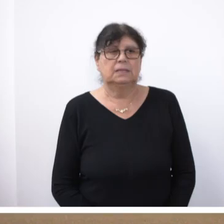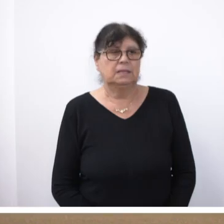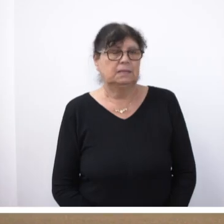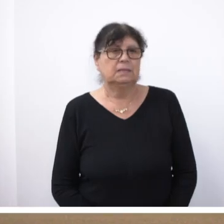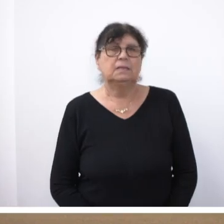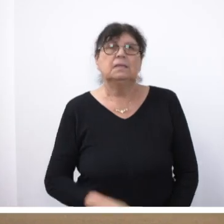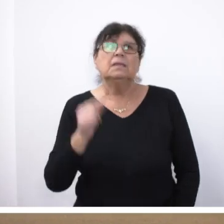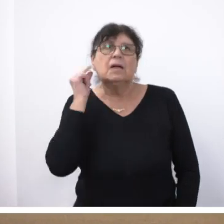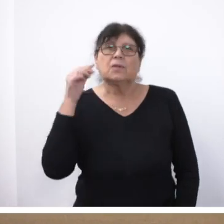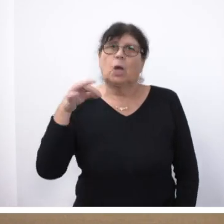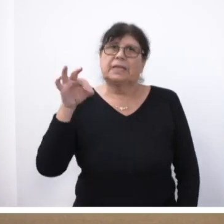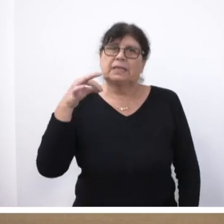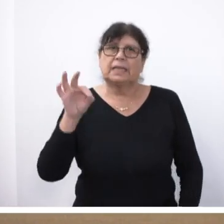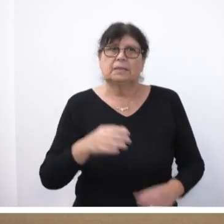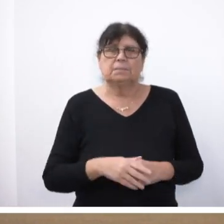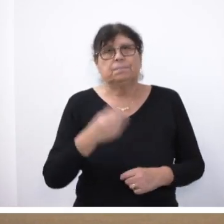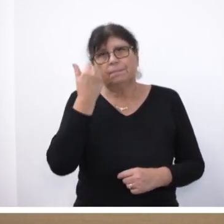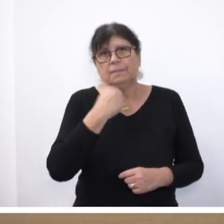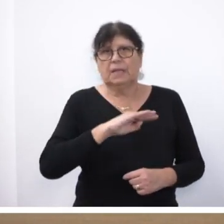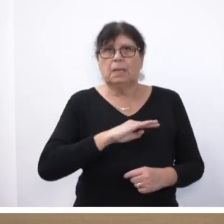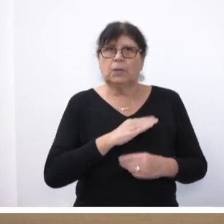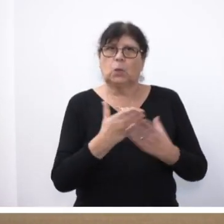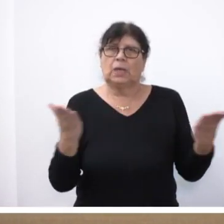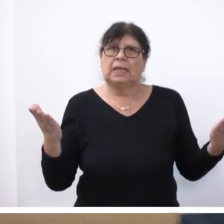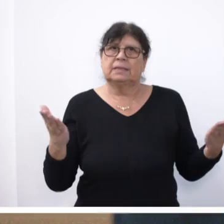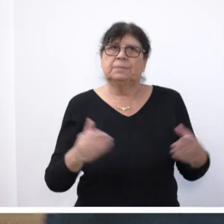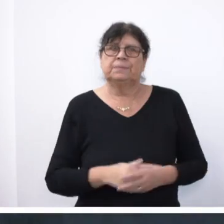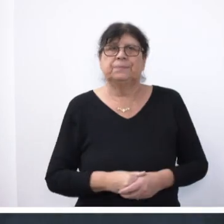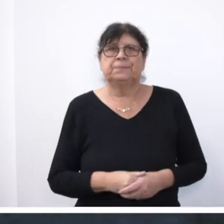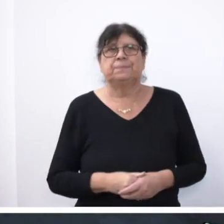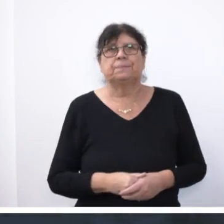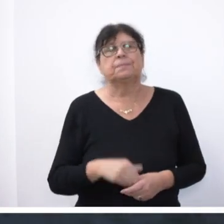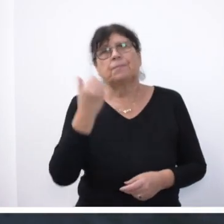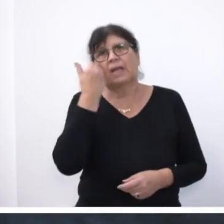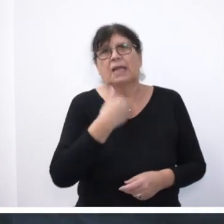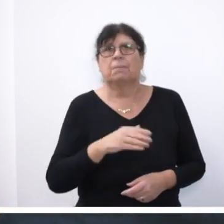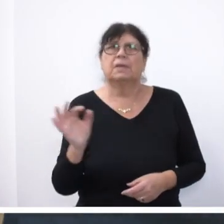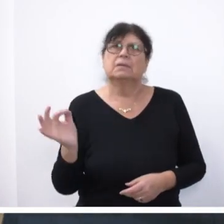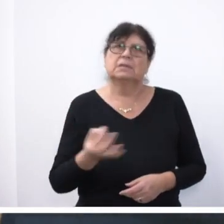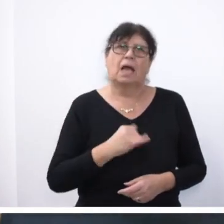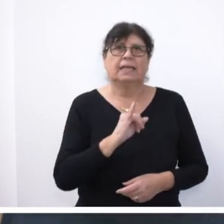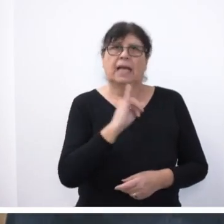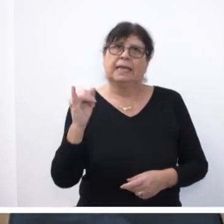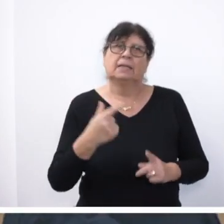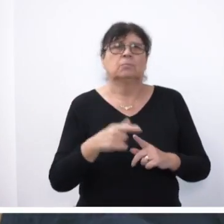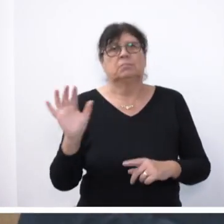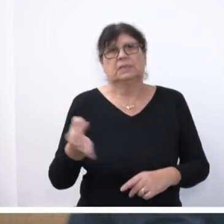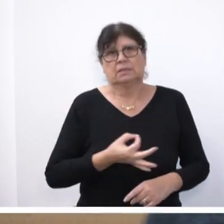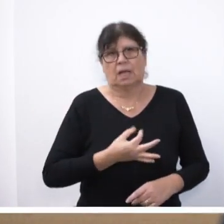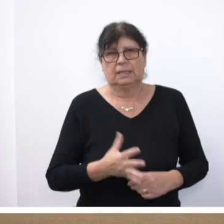Frau Präsidentin, liebe Kolleginnen und Kollegen, liebe Saarländerinnen und Saarländer,